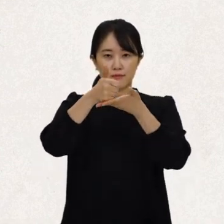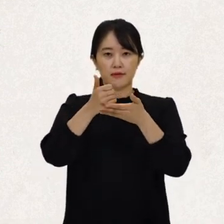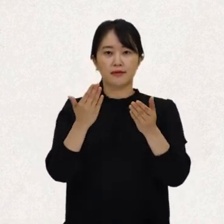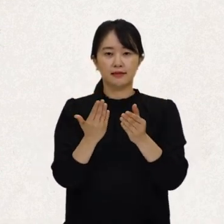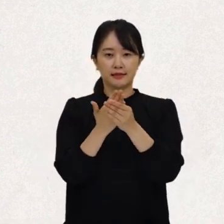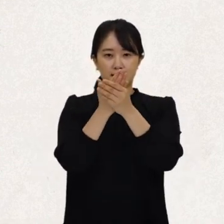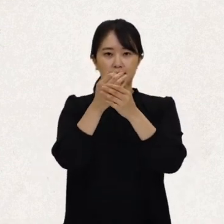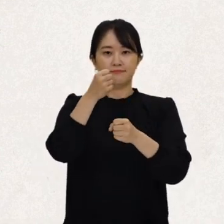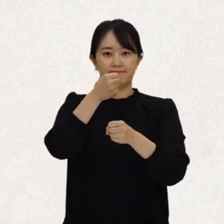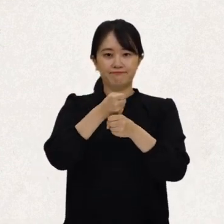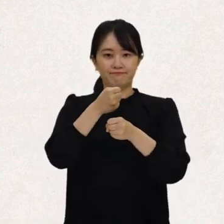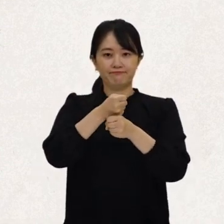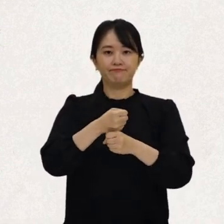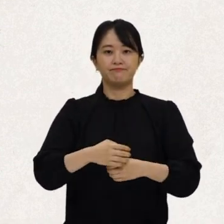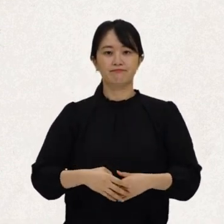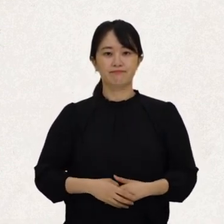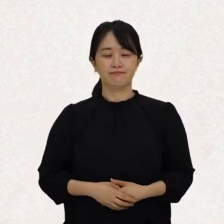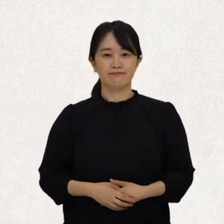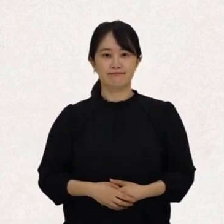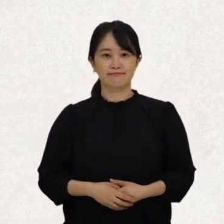증진하고자 만들어졌어요.